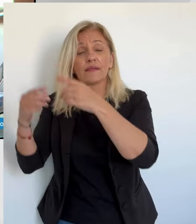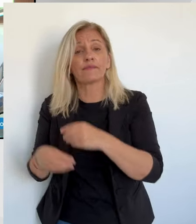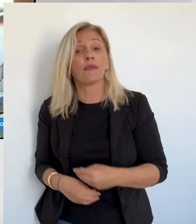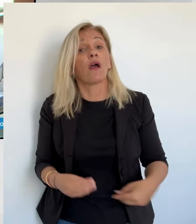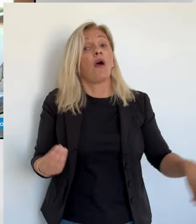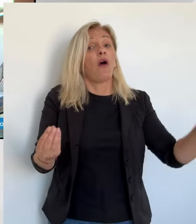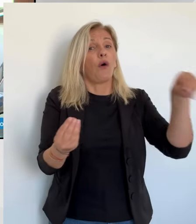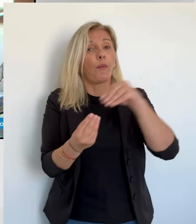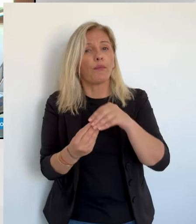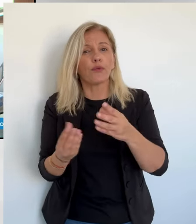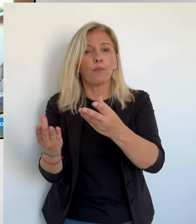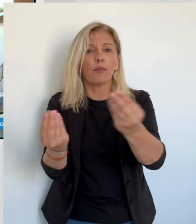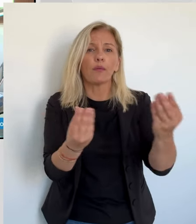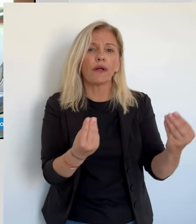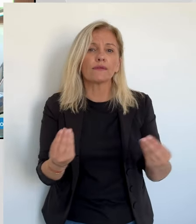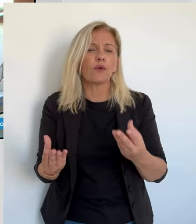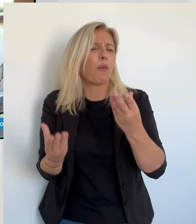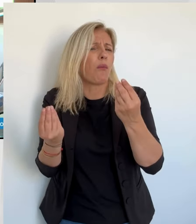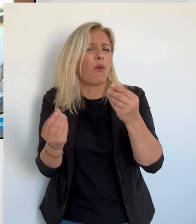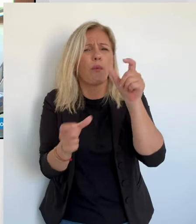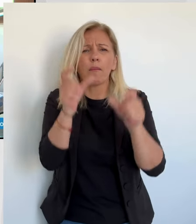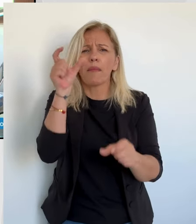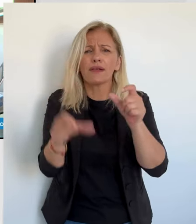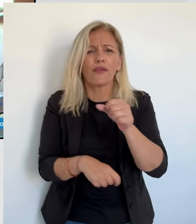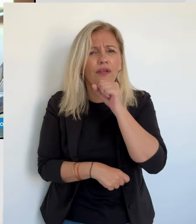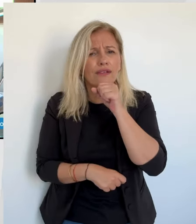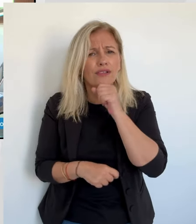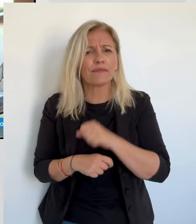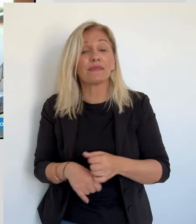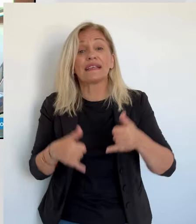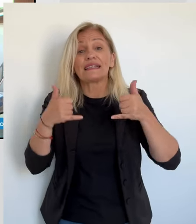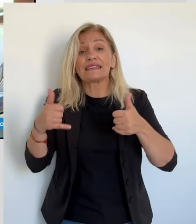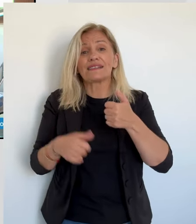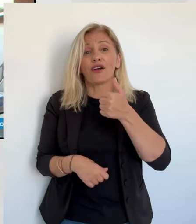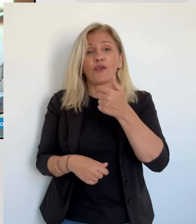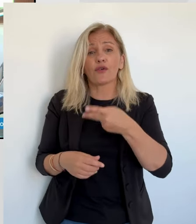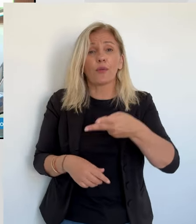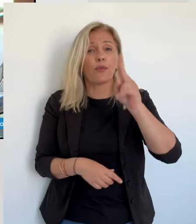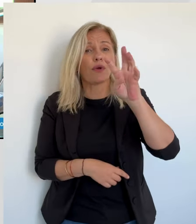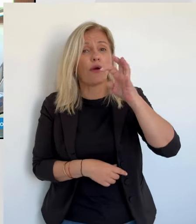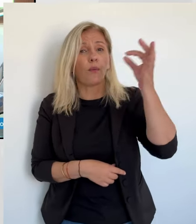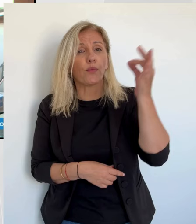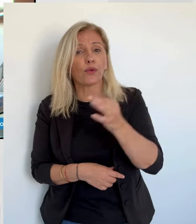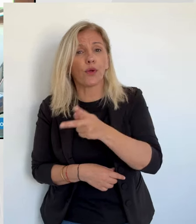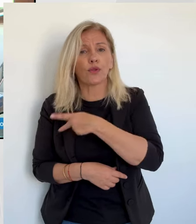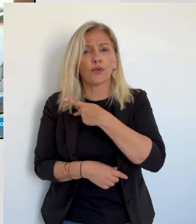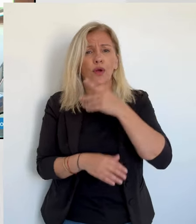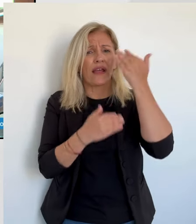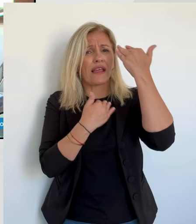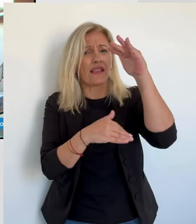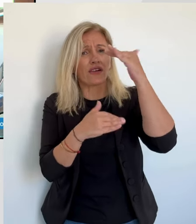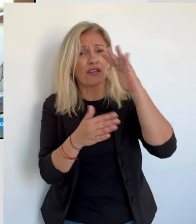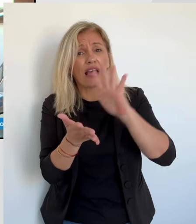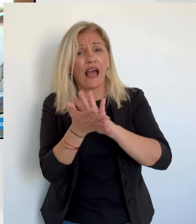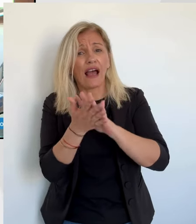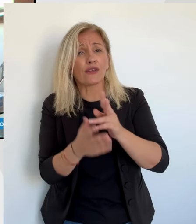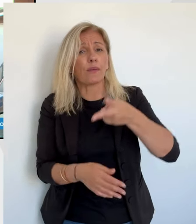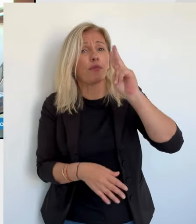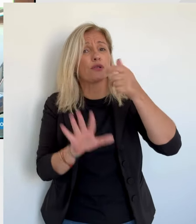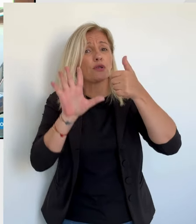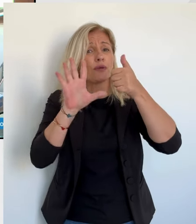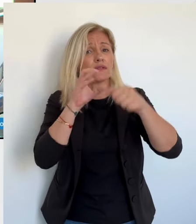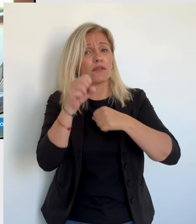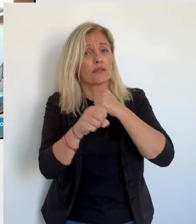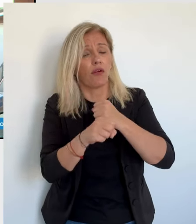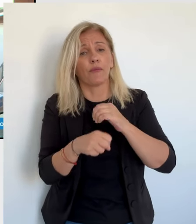les Pérénées, mais elle a aussi des contraintes qui lui sont propres, et elle cumule ces contraintes qui lui sont propres. Le fait que nous soyons une île fait qu'on ne ressemble à aucune autre région de France,